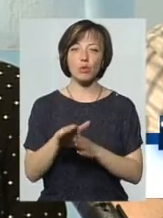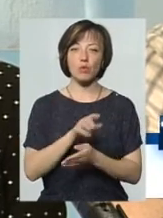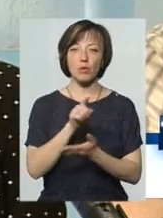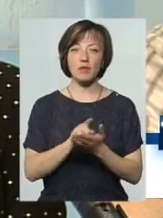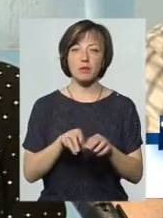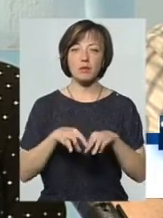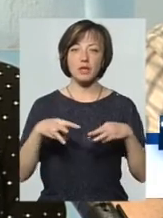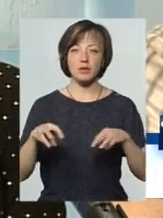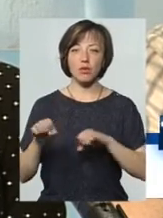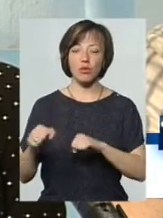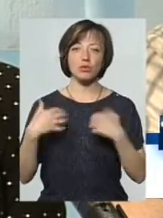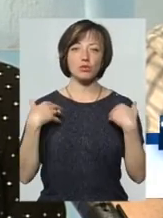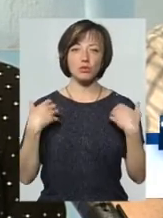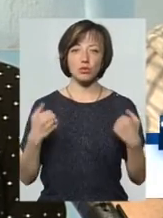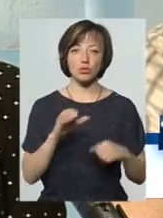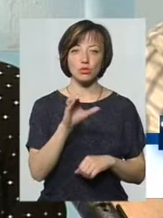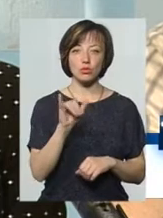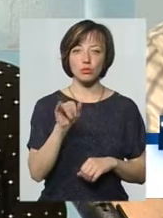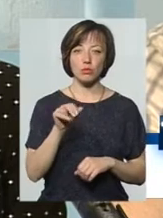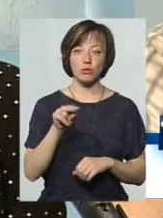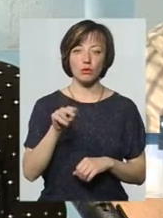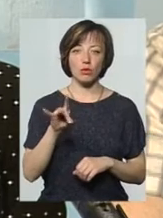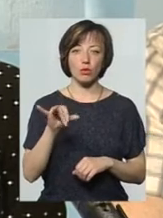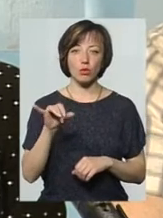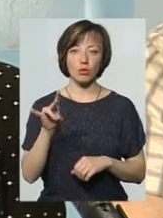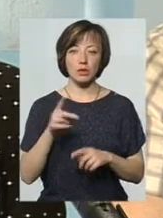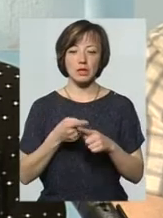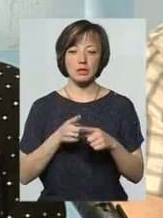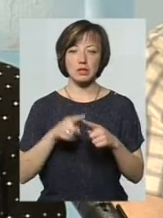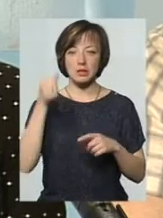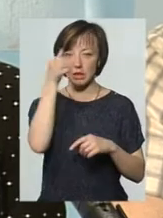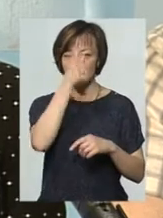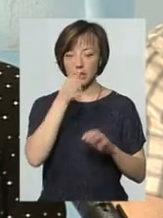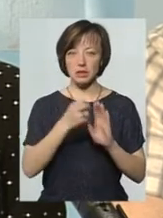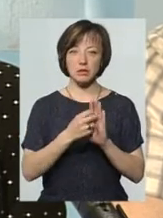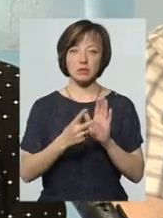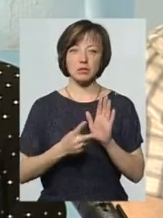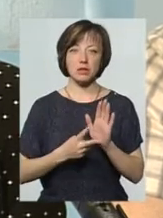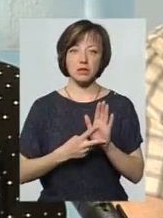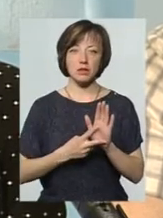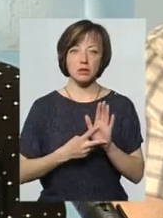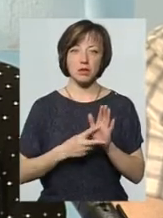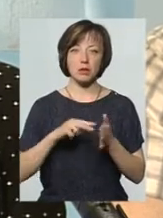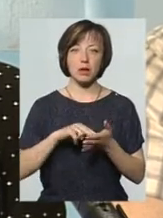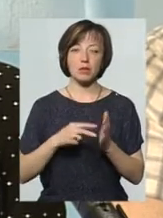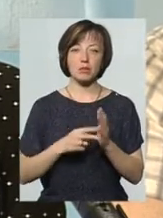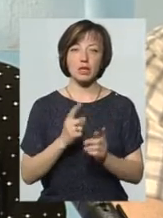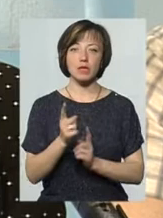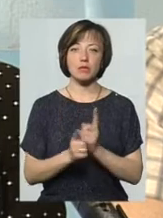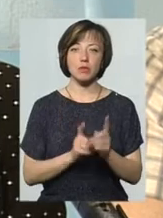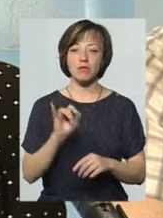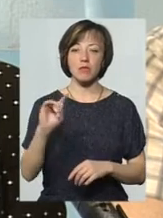обов'язки міністром охорони здоров'я Ульяни Супрун, цей рік, 2017, він передбачає зміни в